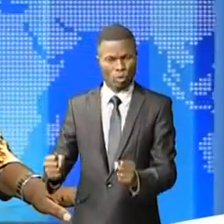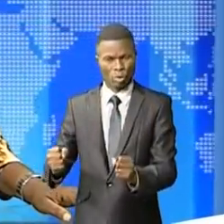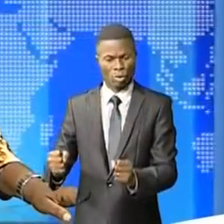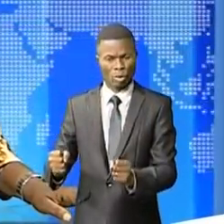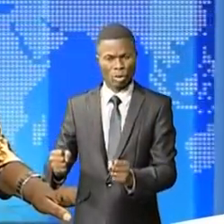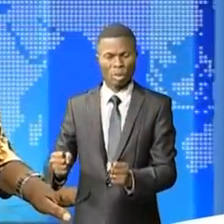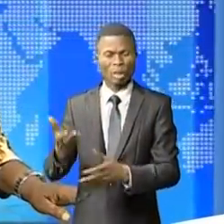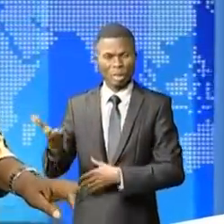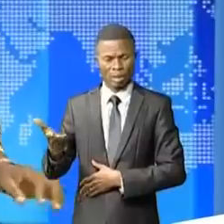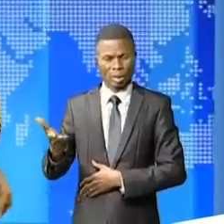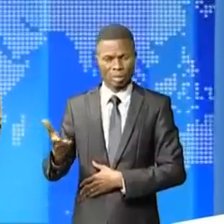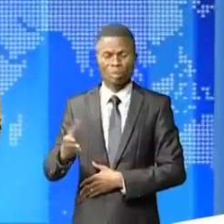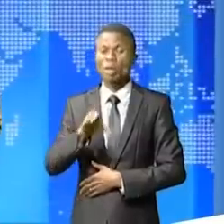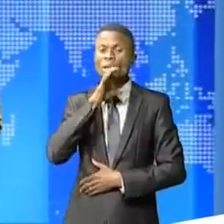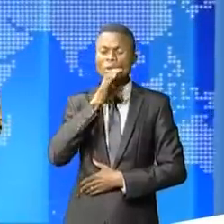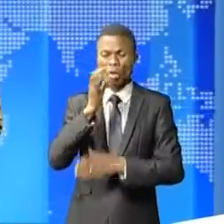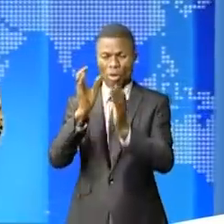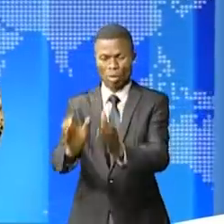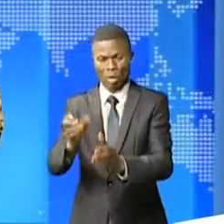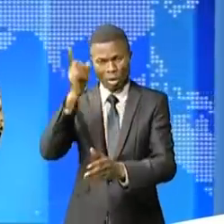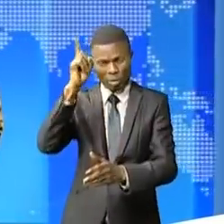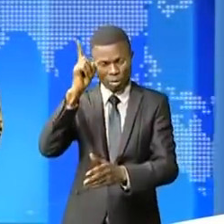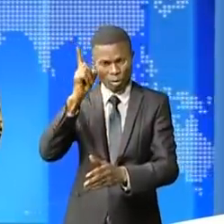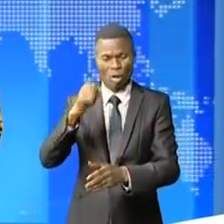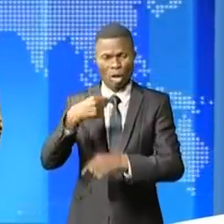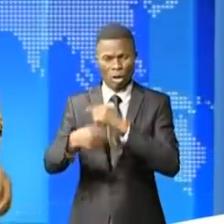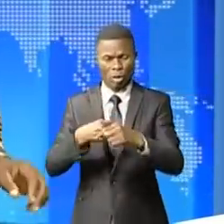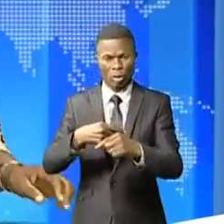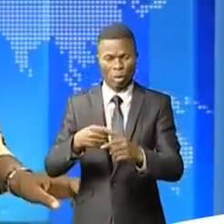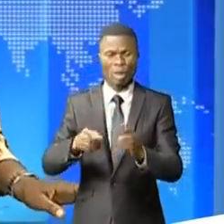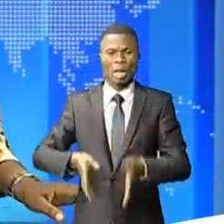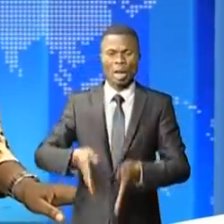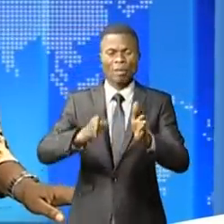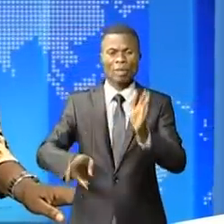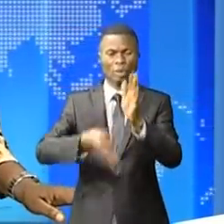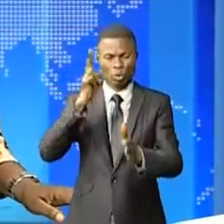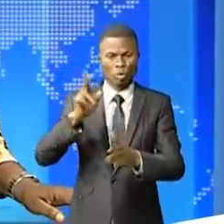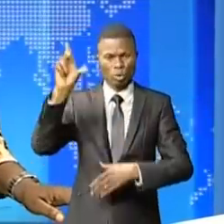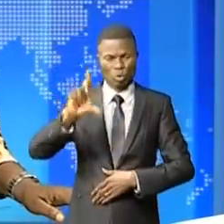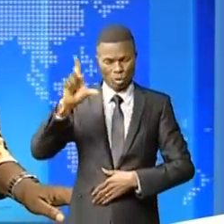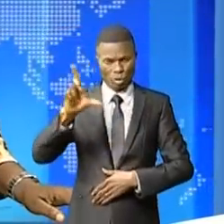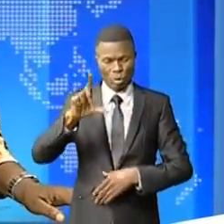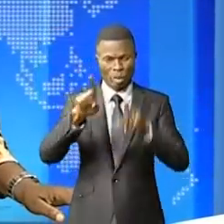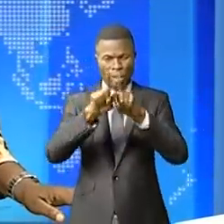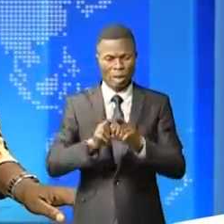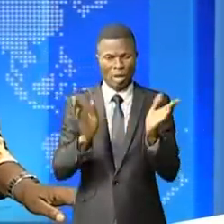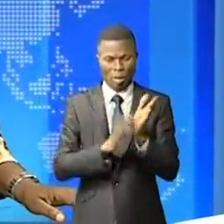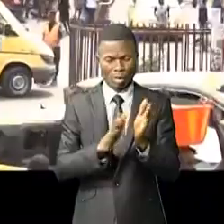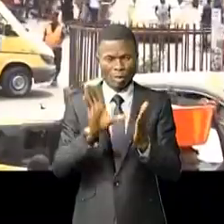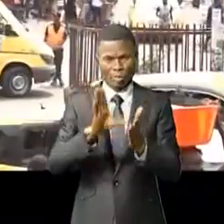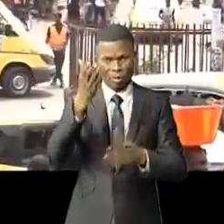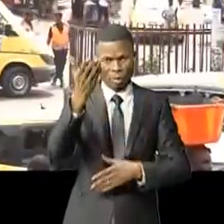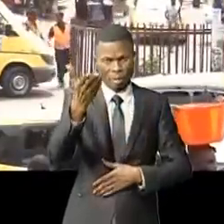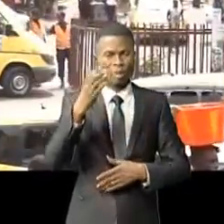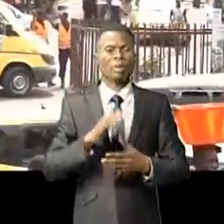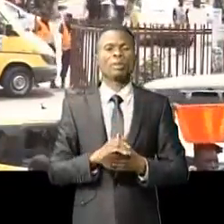motocycliste. La pose de la première pierre a eu lieu à la douzième rue Limété. Joël Makella nous en dit plus.